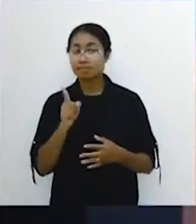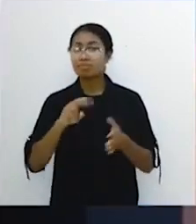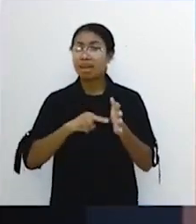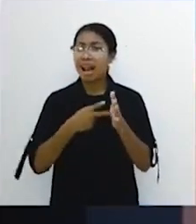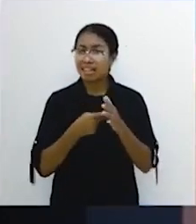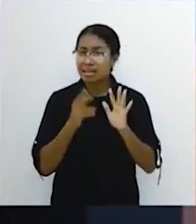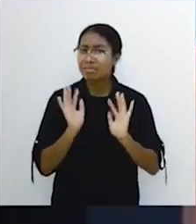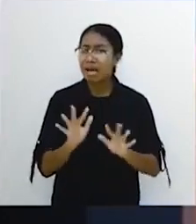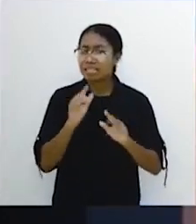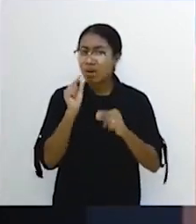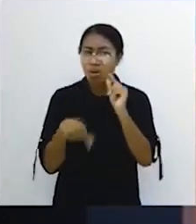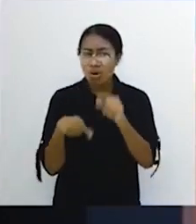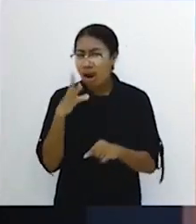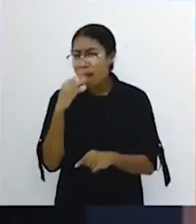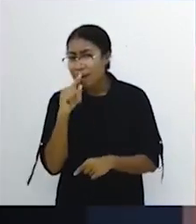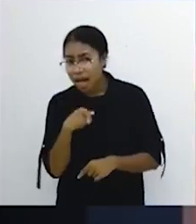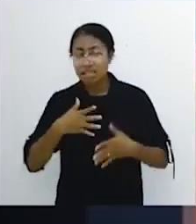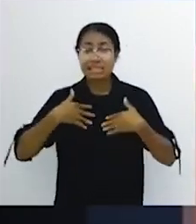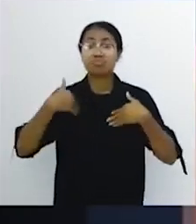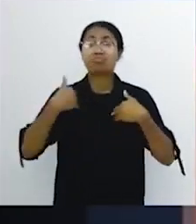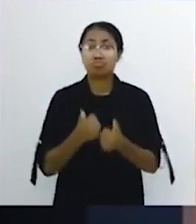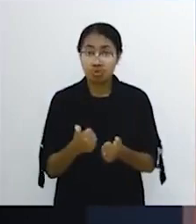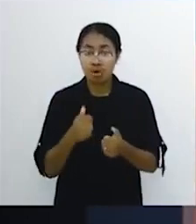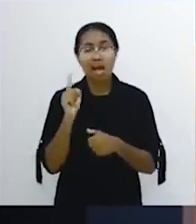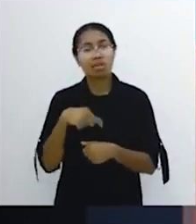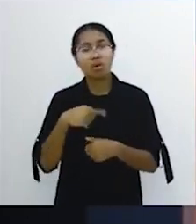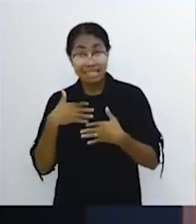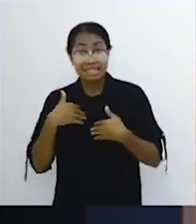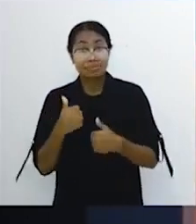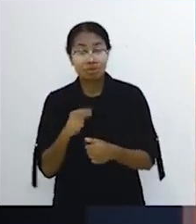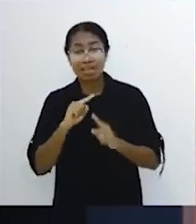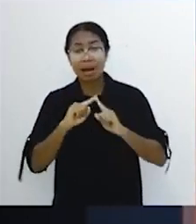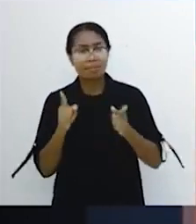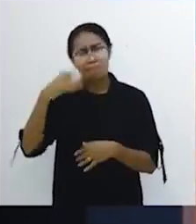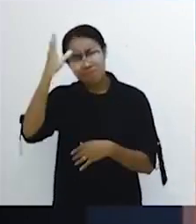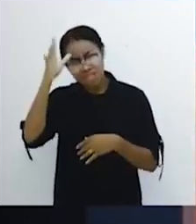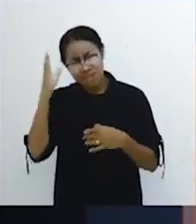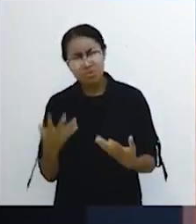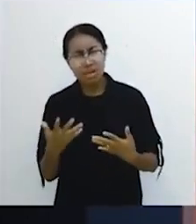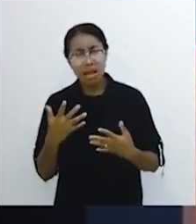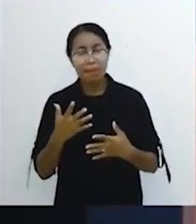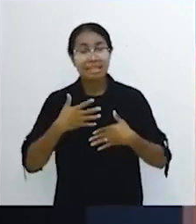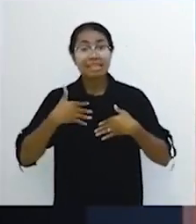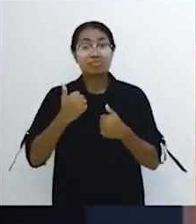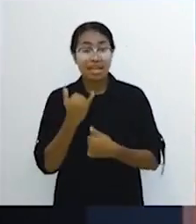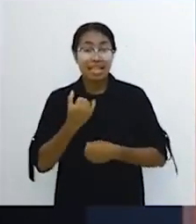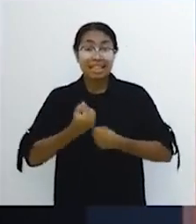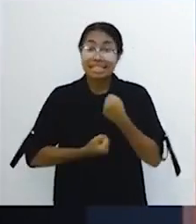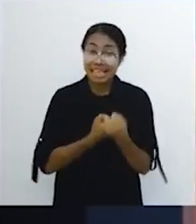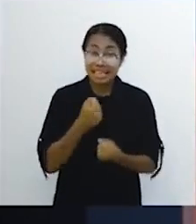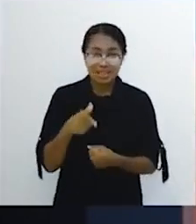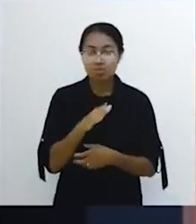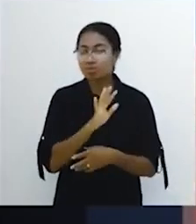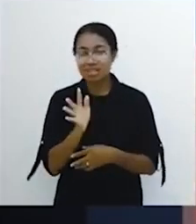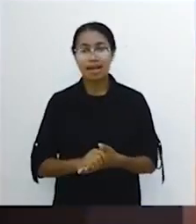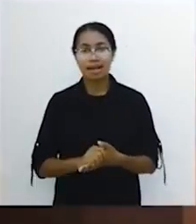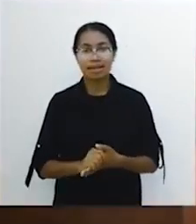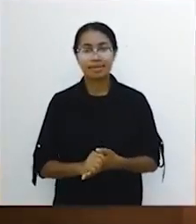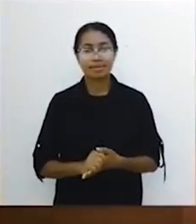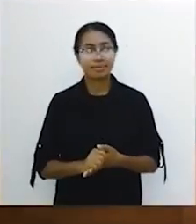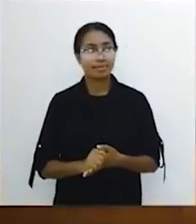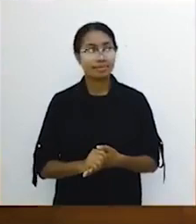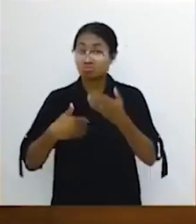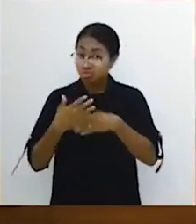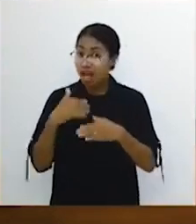banyak orang yang mengaku menyembuhkan atau disembuhkan. Tapi anehnya kesembuhan yang terjadi tidak sempurna.